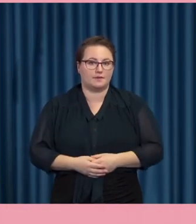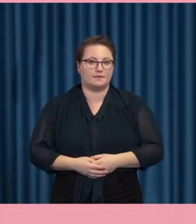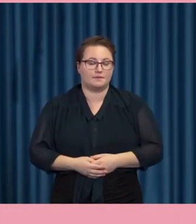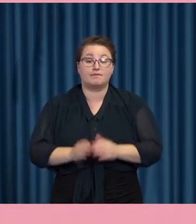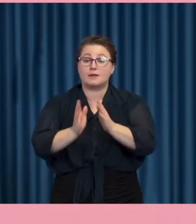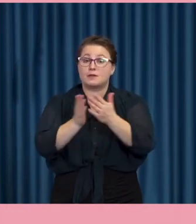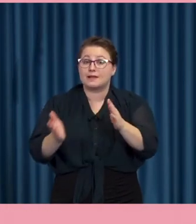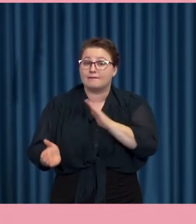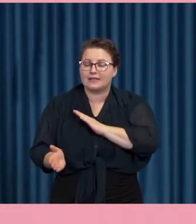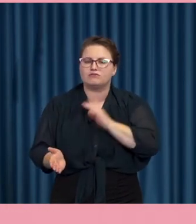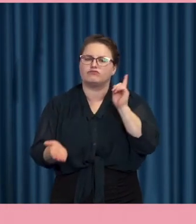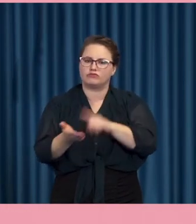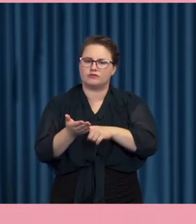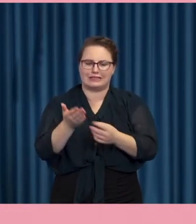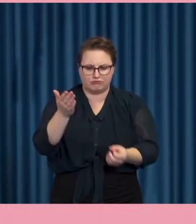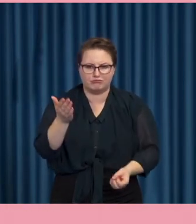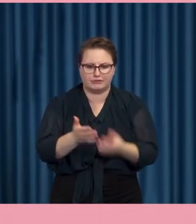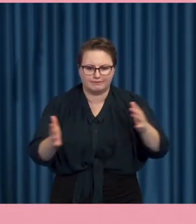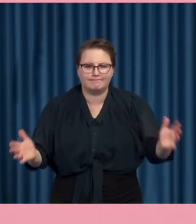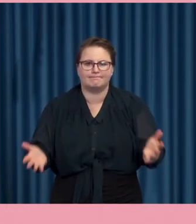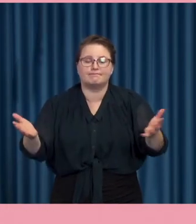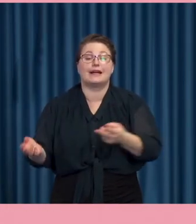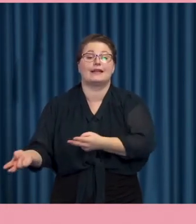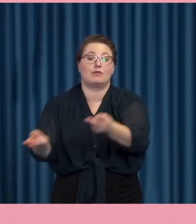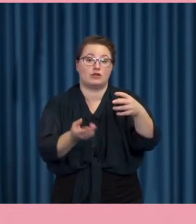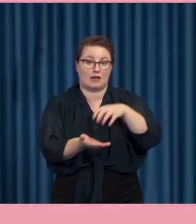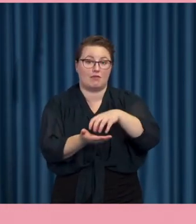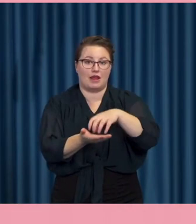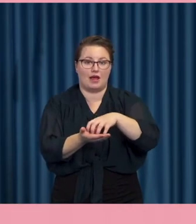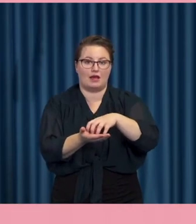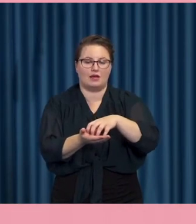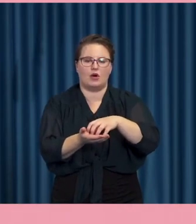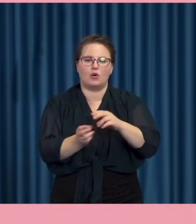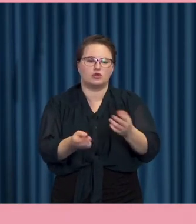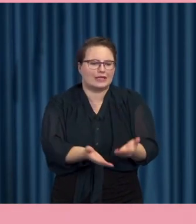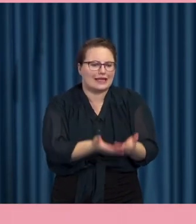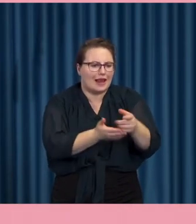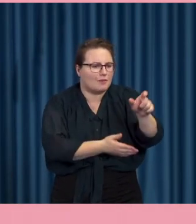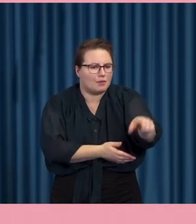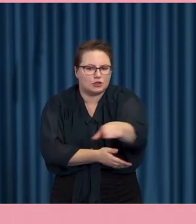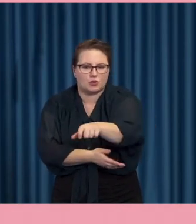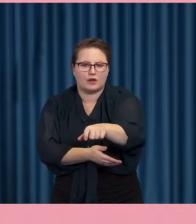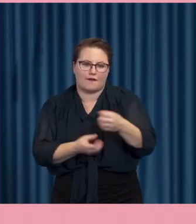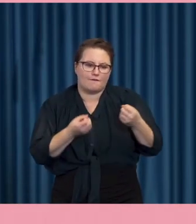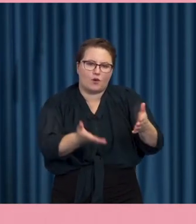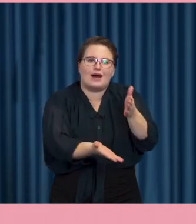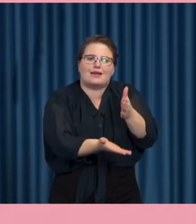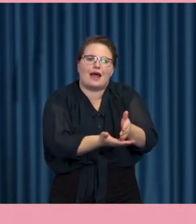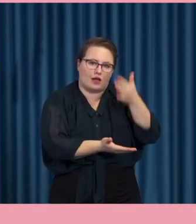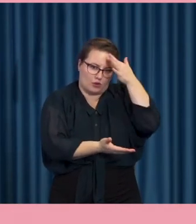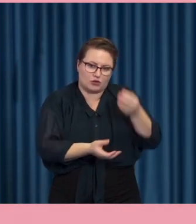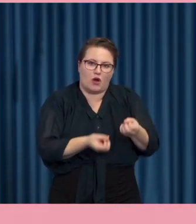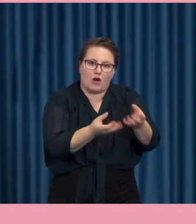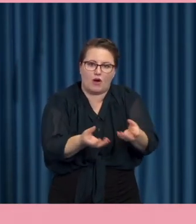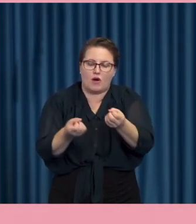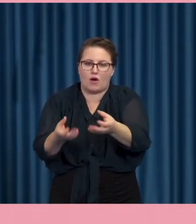där för att skapa ett demokratiskt samhälle. För att hjälpa folk att få tag på rätt kunskap. De